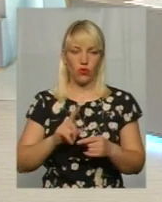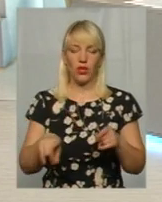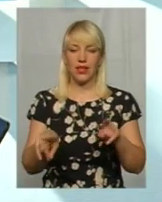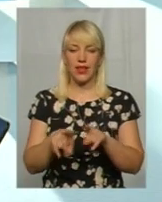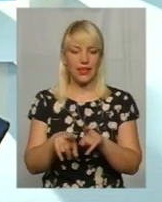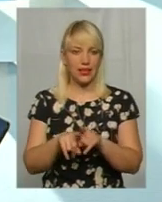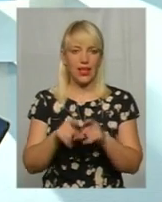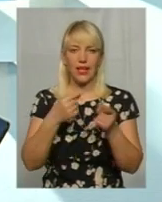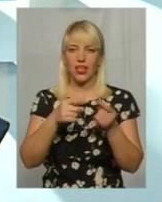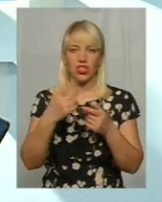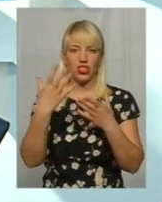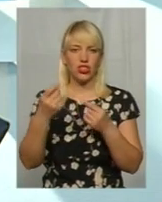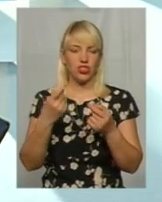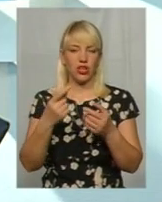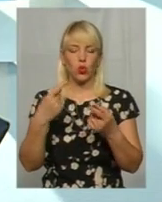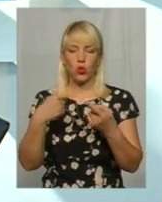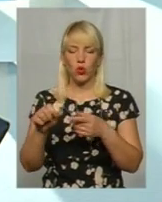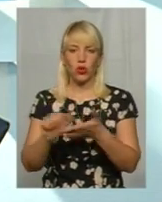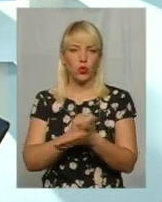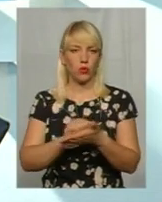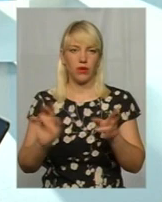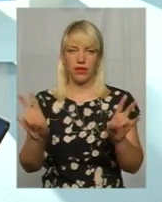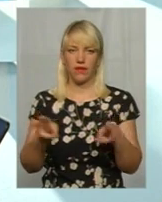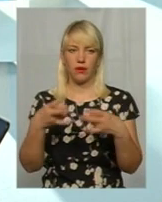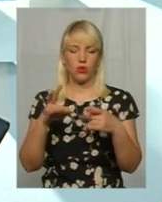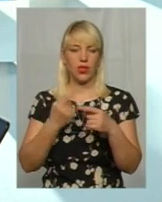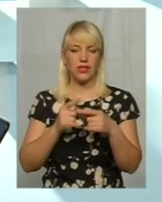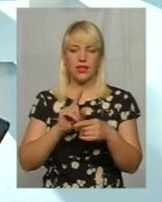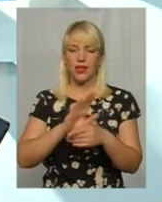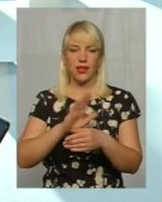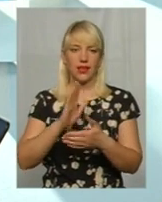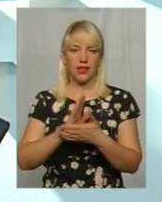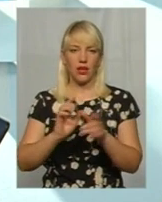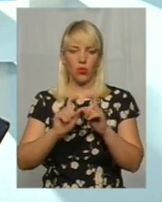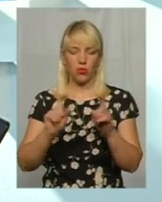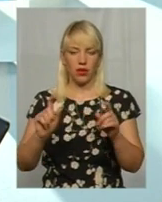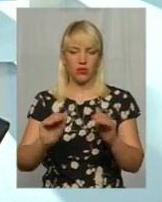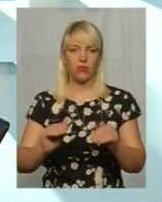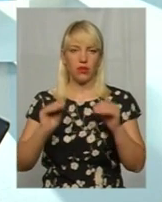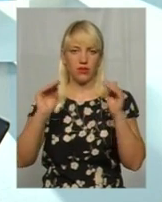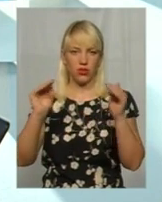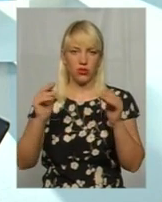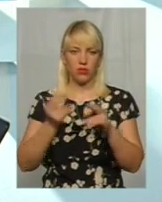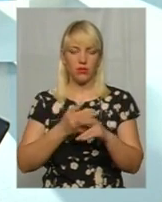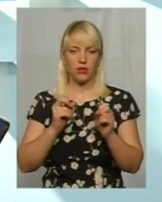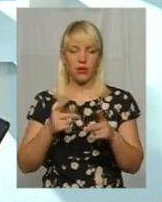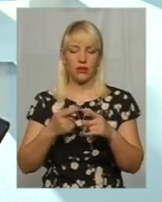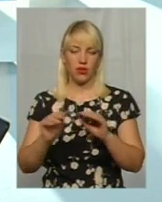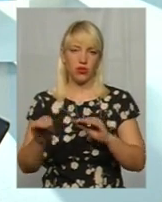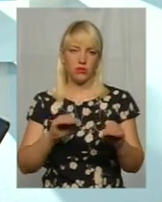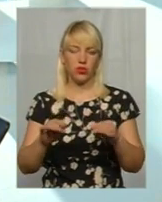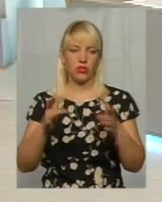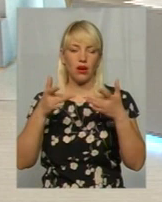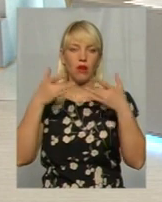не потребує спеціальних дозволів. Тобто, воно не є об'єктом підвищеної небезпеки. У зв'язку з цим, їх розміщення доволі таки просте.